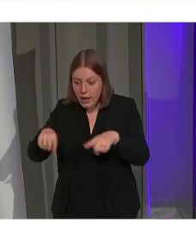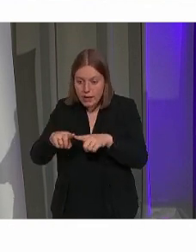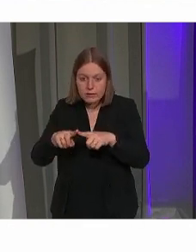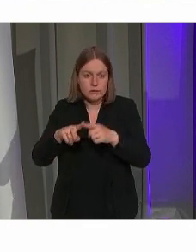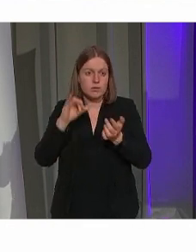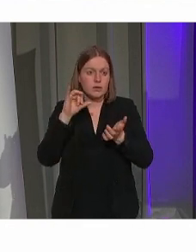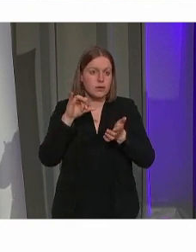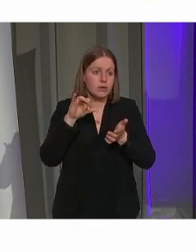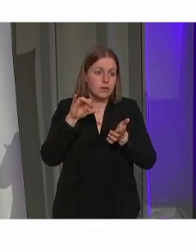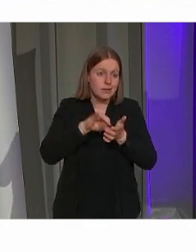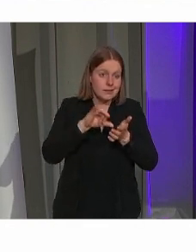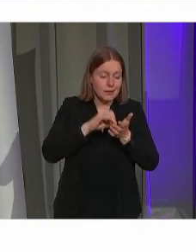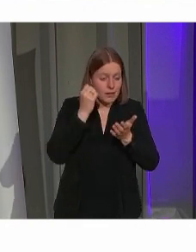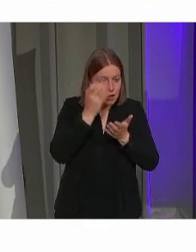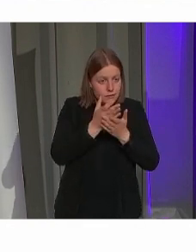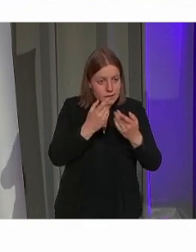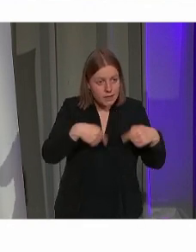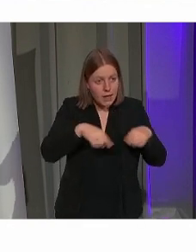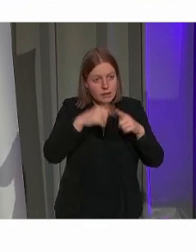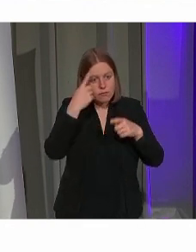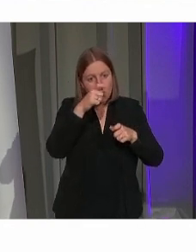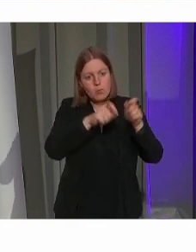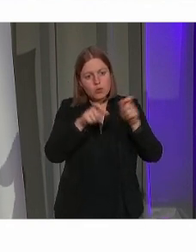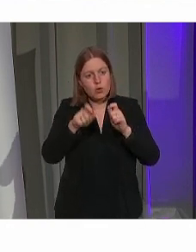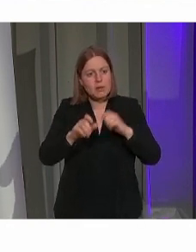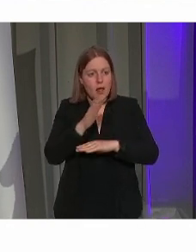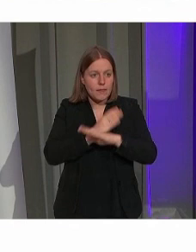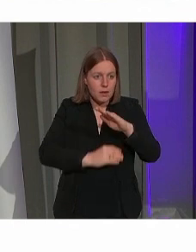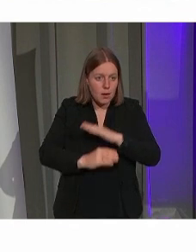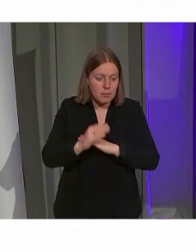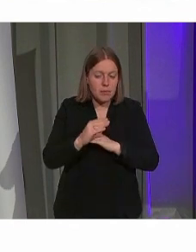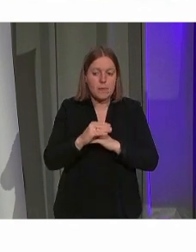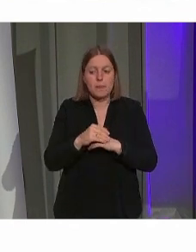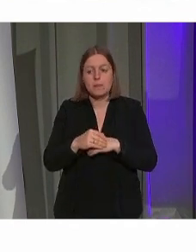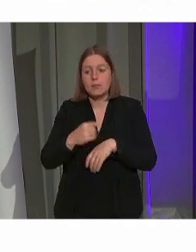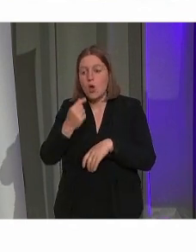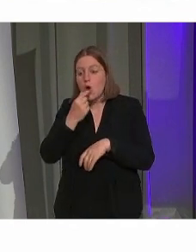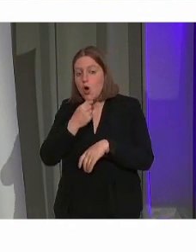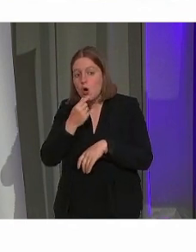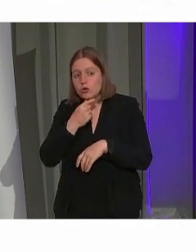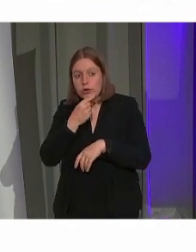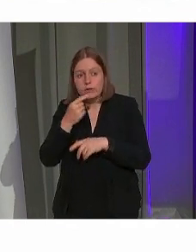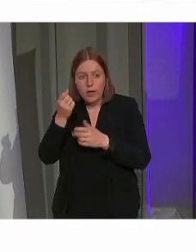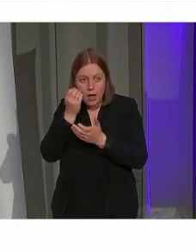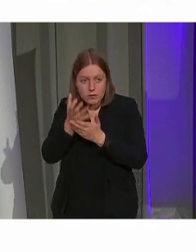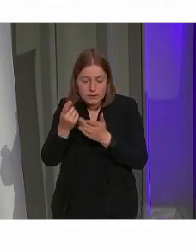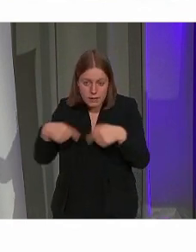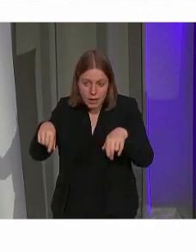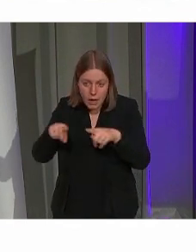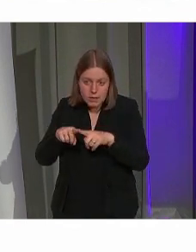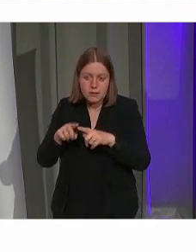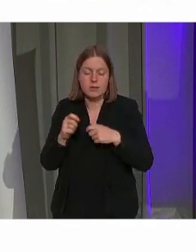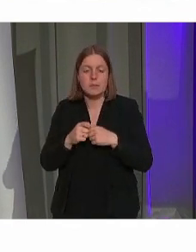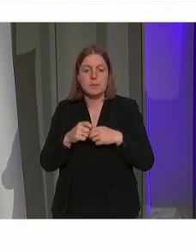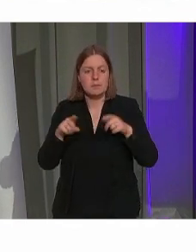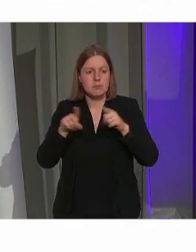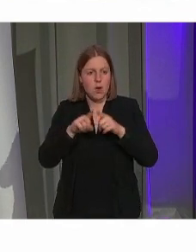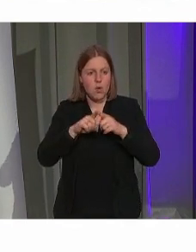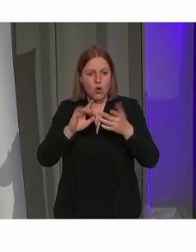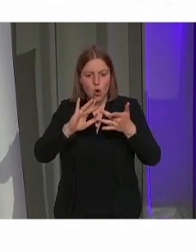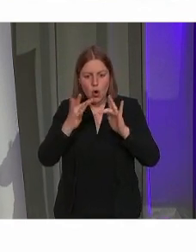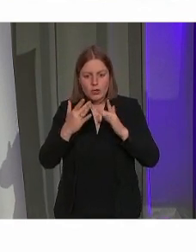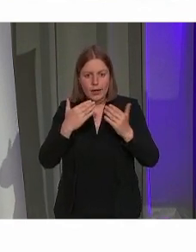Stedelijke adviesraad voor persoon met een handicap, de ouderenadviesraad. We hebben ook een online